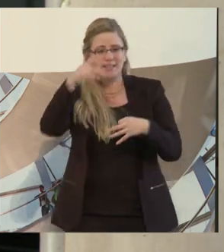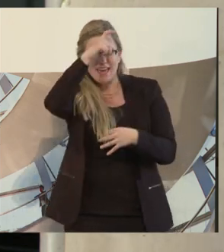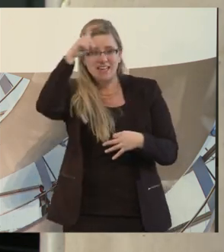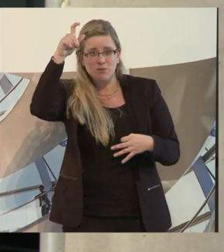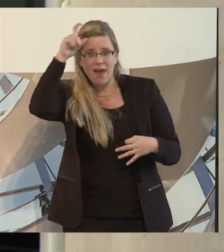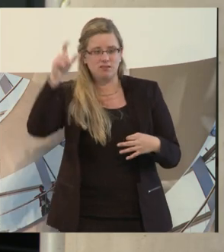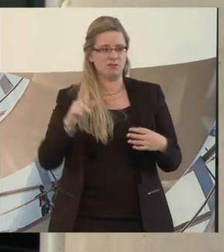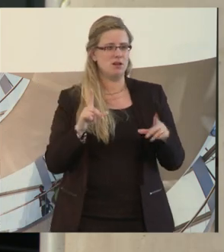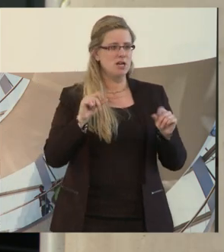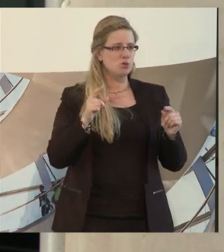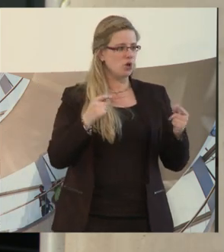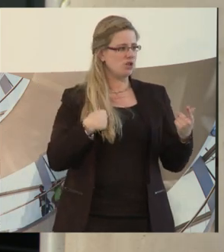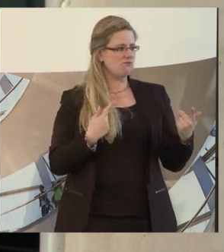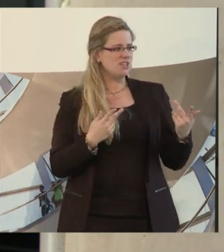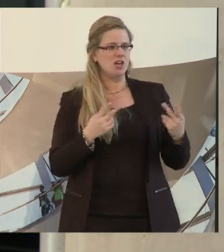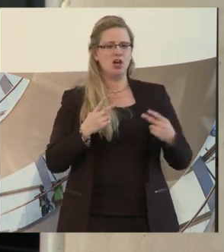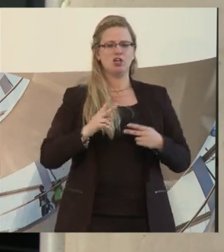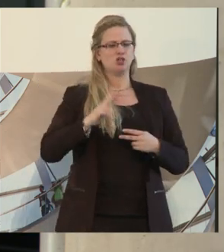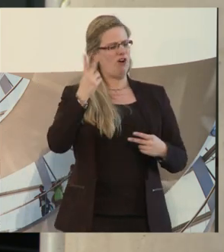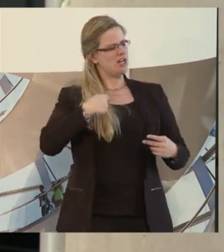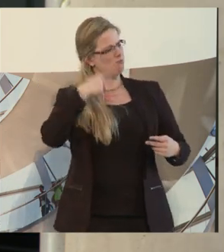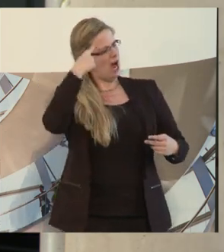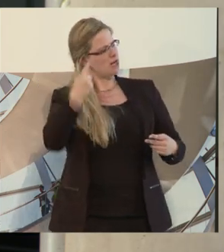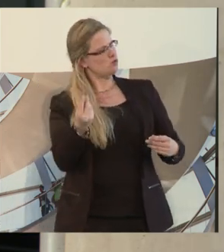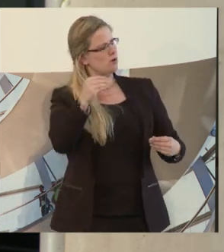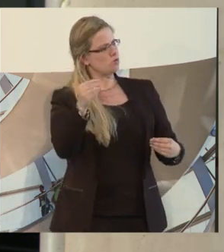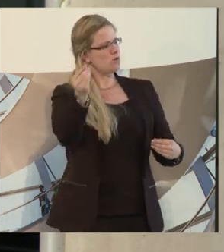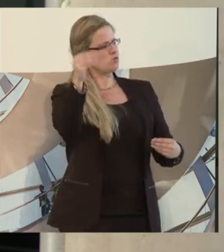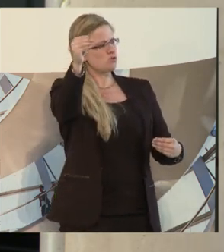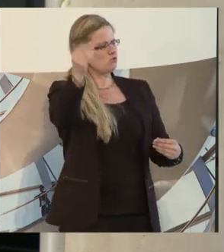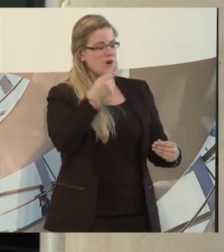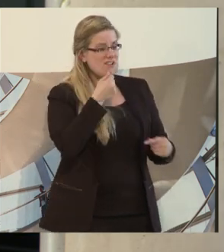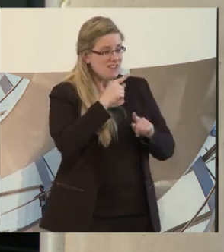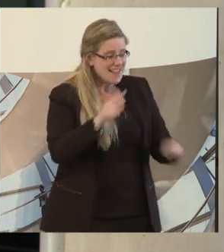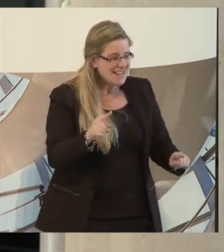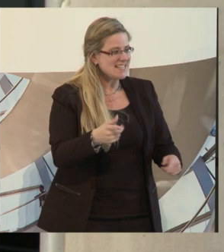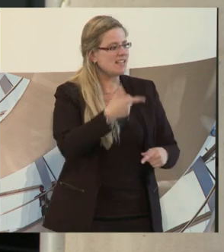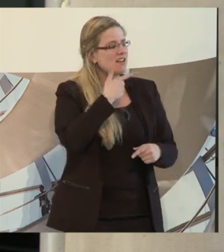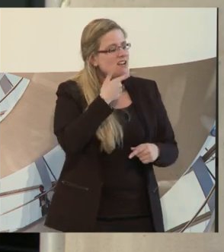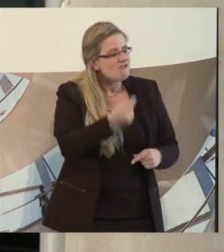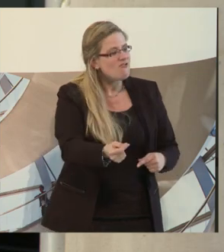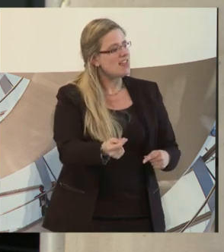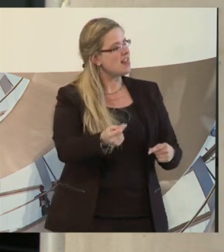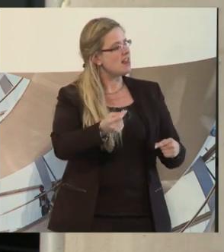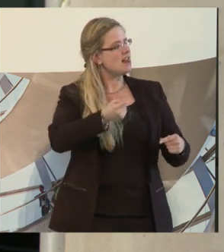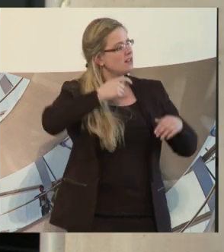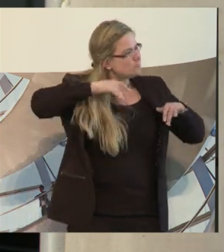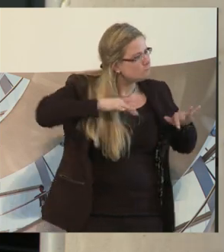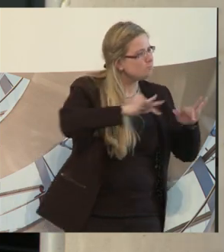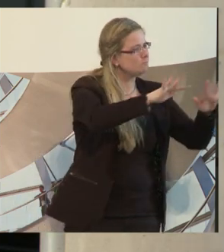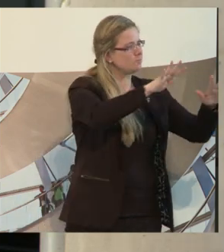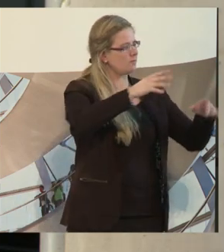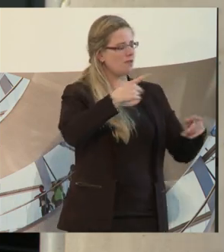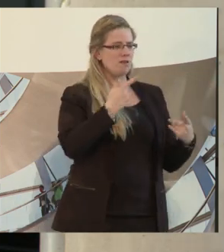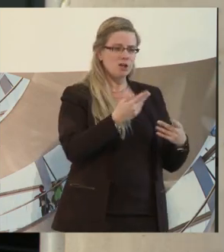zweite Mitbestimmungswelle aufmachen wollen. Nein, das wollen wir nicht. Wir wollen nur sehen, dass wir Menschen begeistern können für die